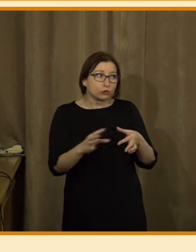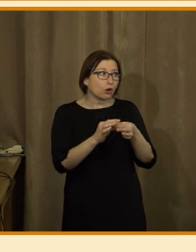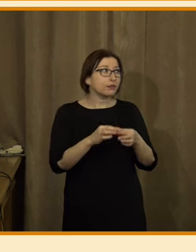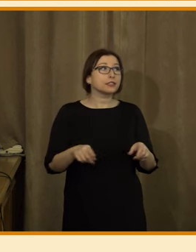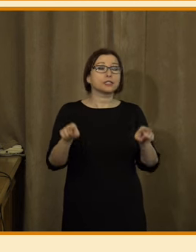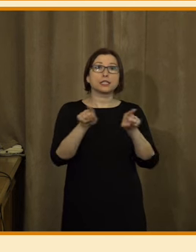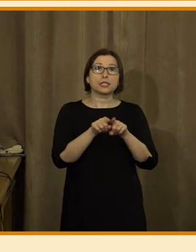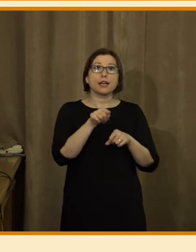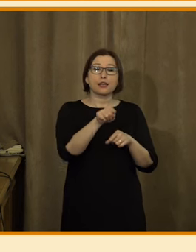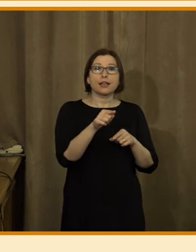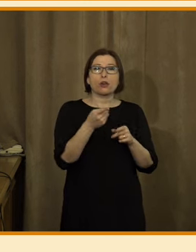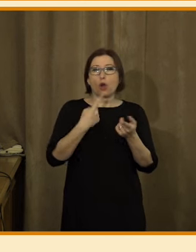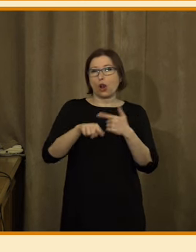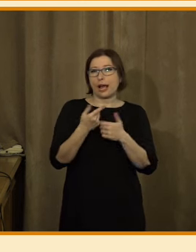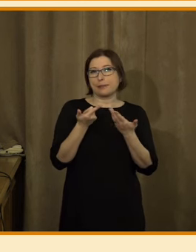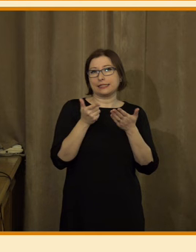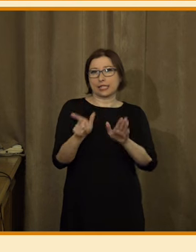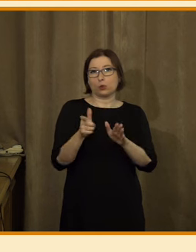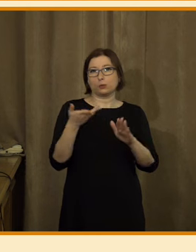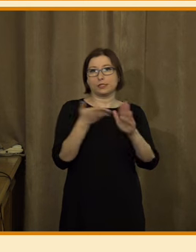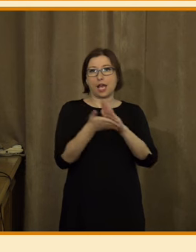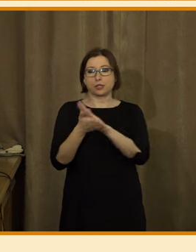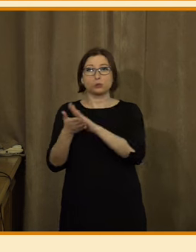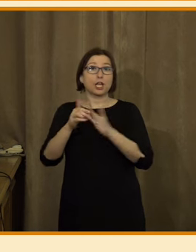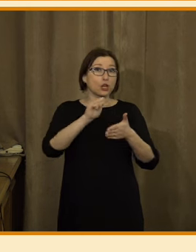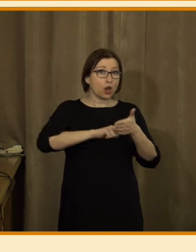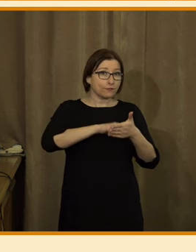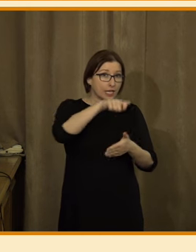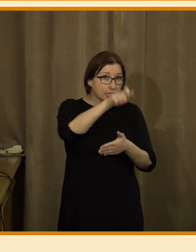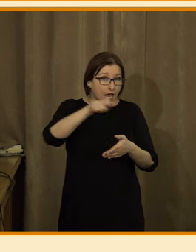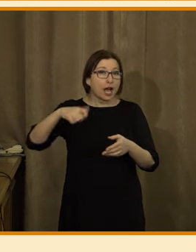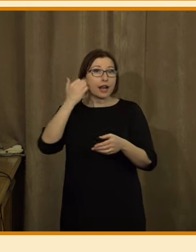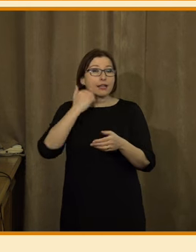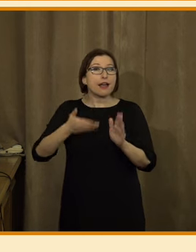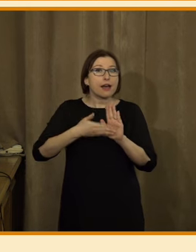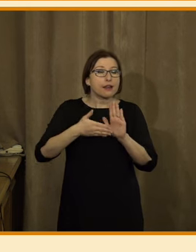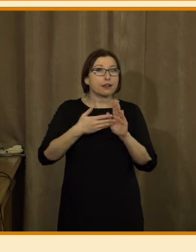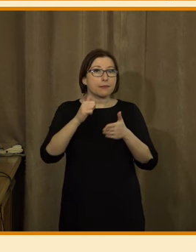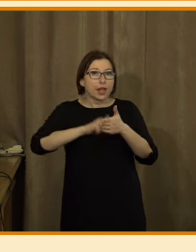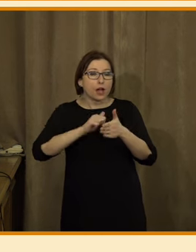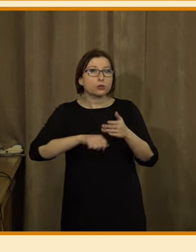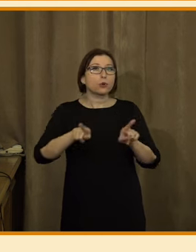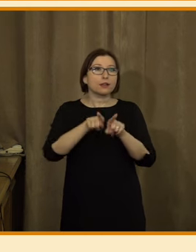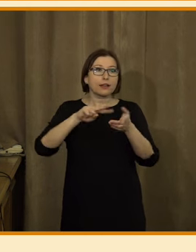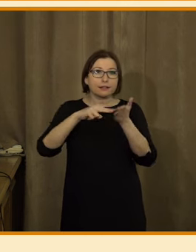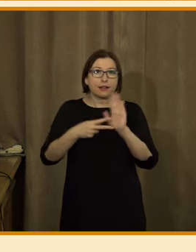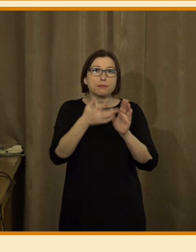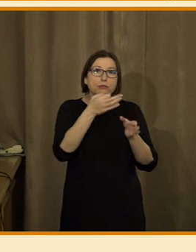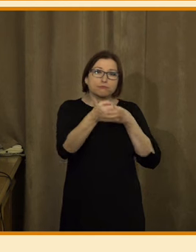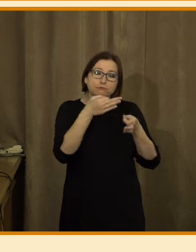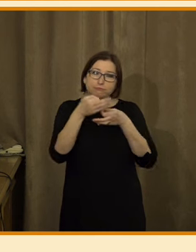zahrnuto zhruba 700 zástupců médií, ať už novinářů, lidí z marketingu, techniků a tak dále.